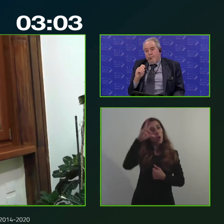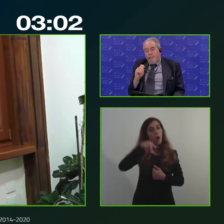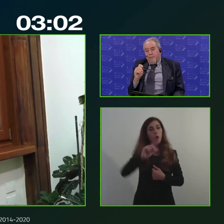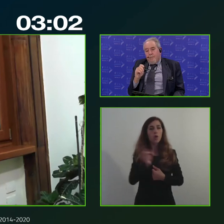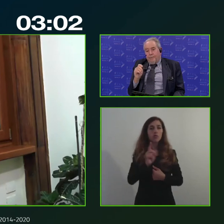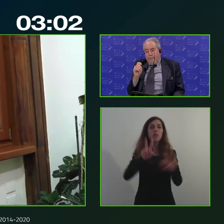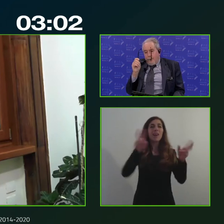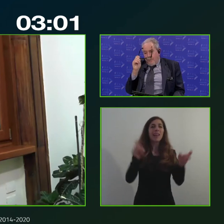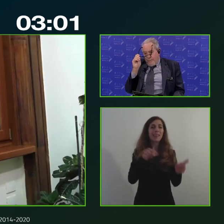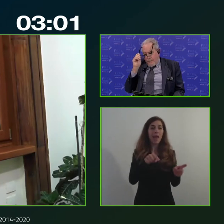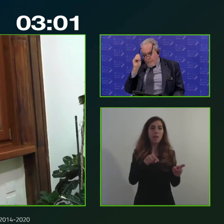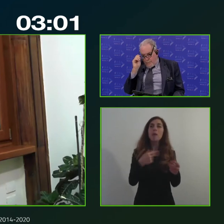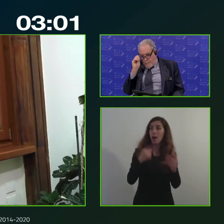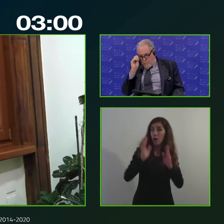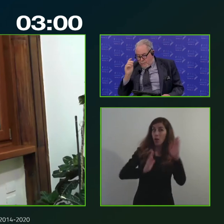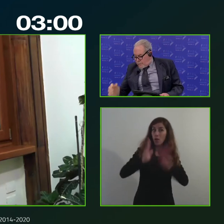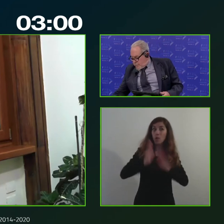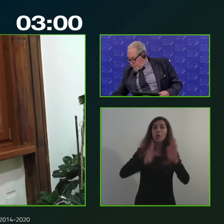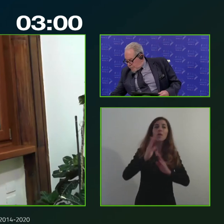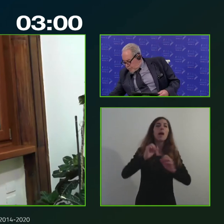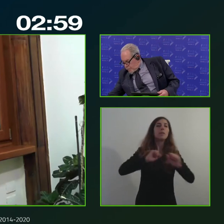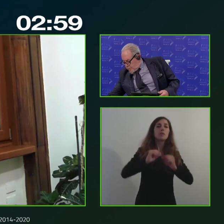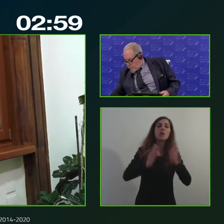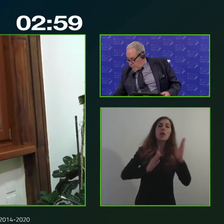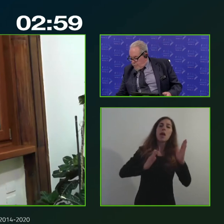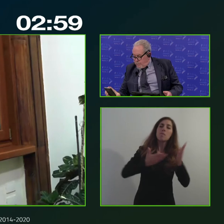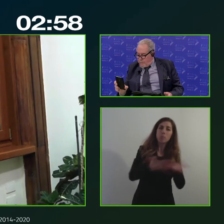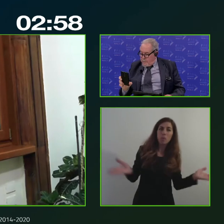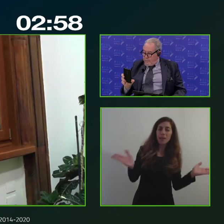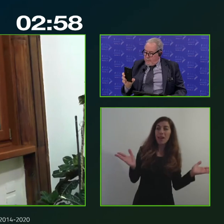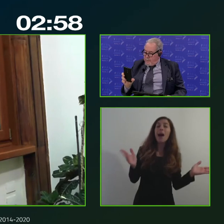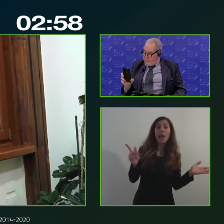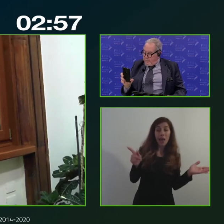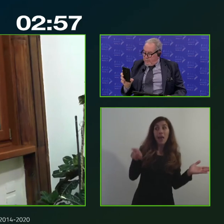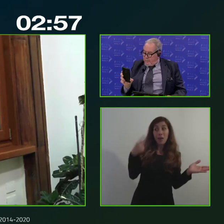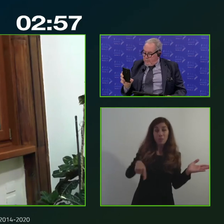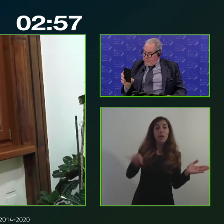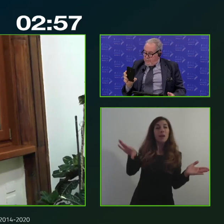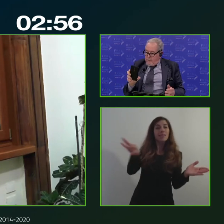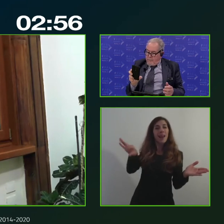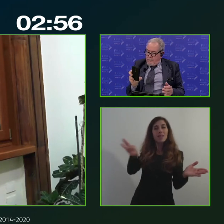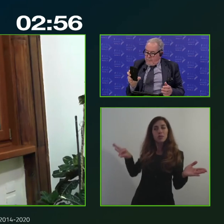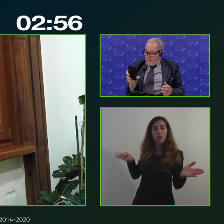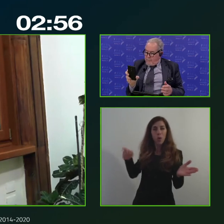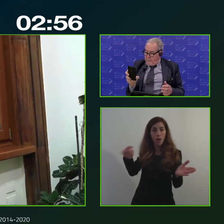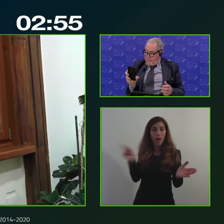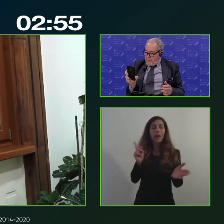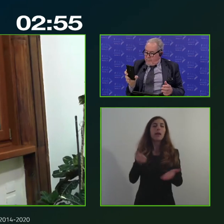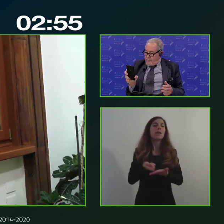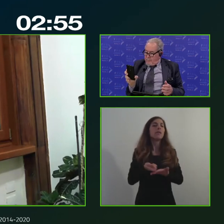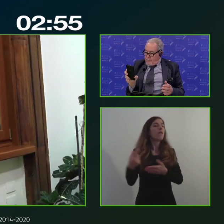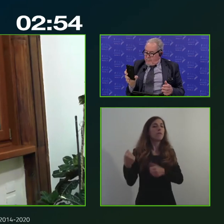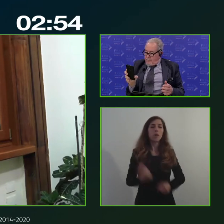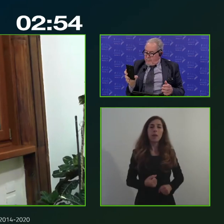cui dovevamo confrontarci che era quella della pubblica amministrazione quindi la selezione dei partner è fondamentale i temi sono tanti